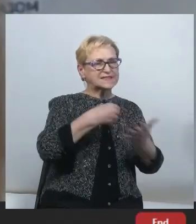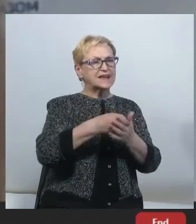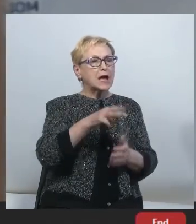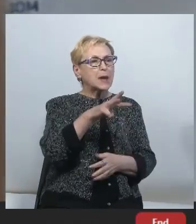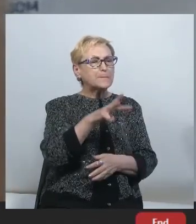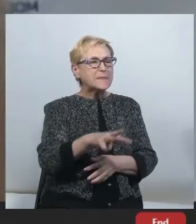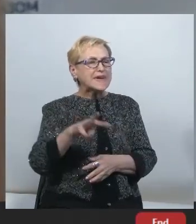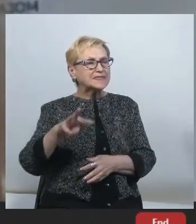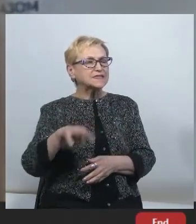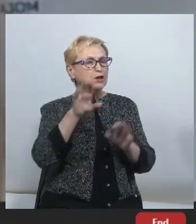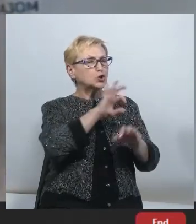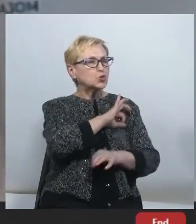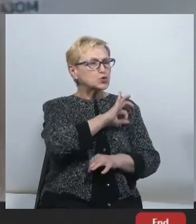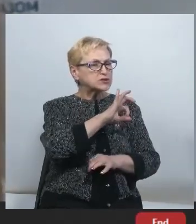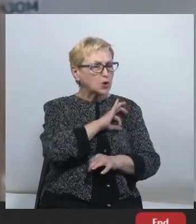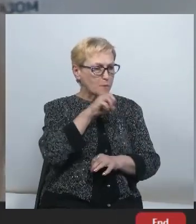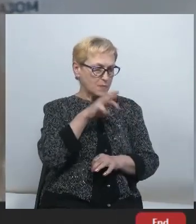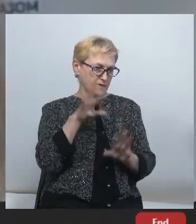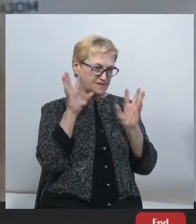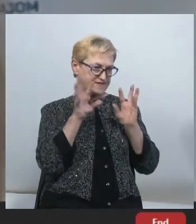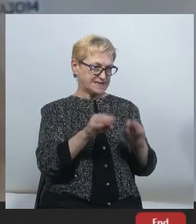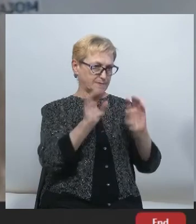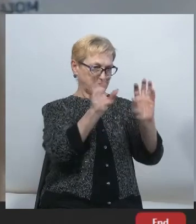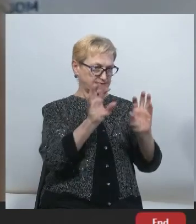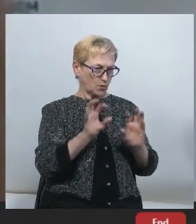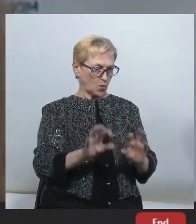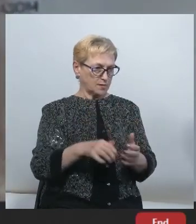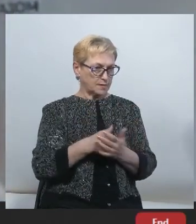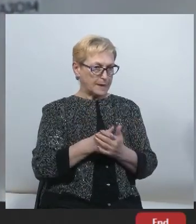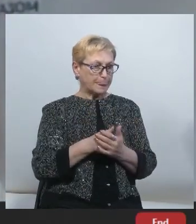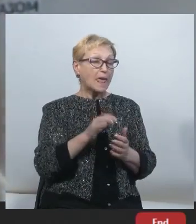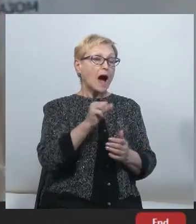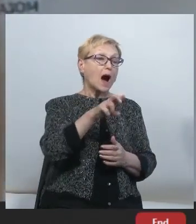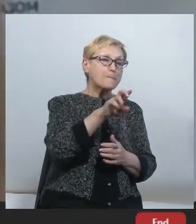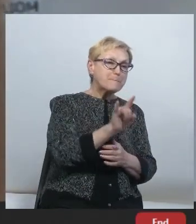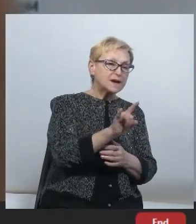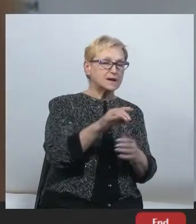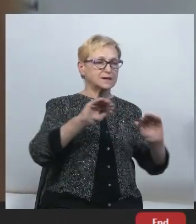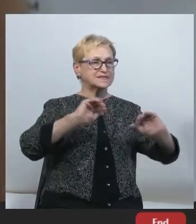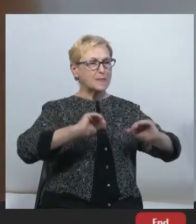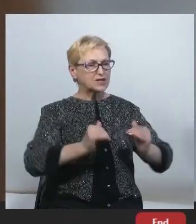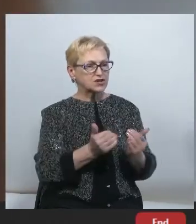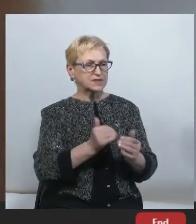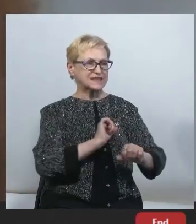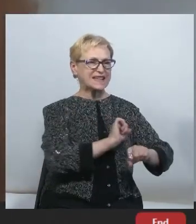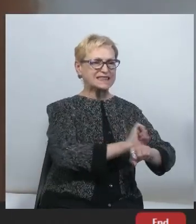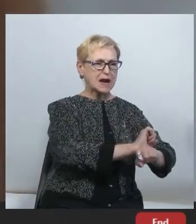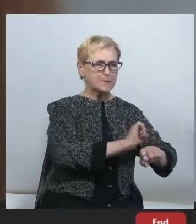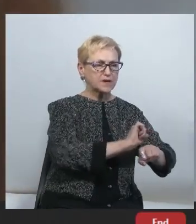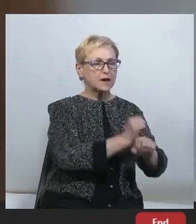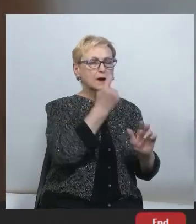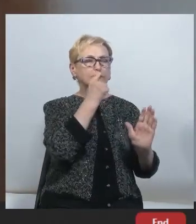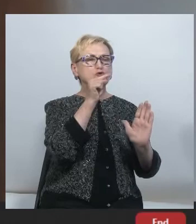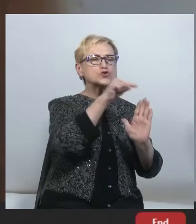писали, що ці положення повинні бути повністю перероблені, аби зменшити можливість затримки і втручання в